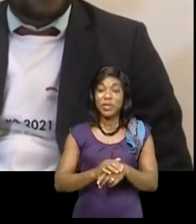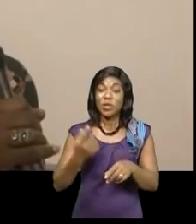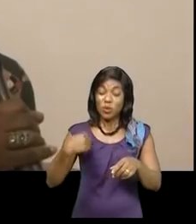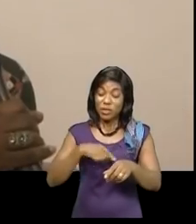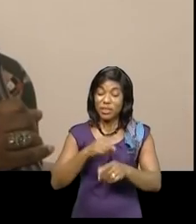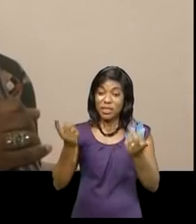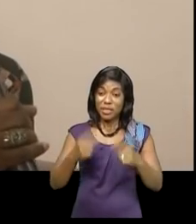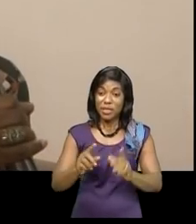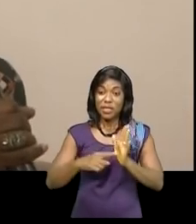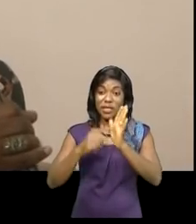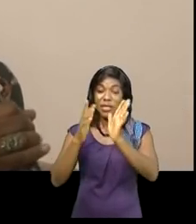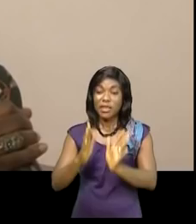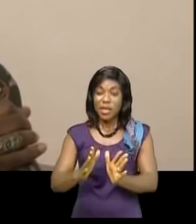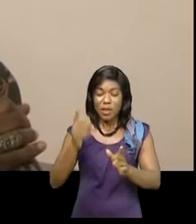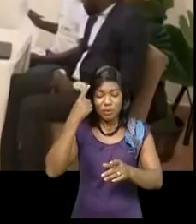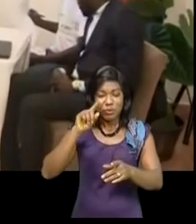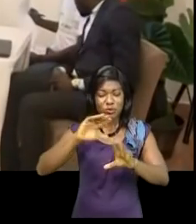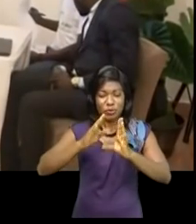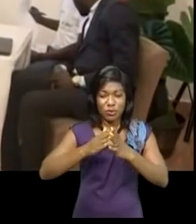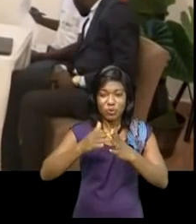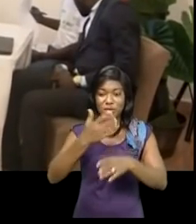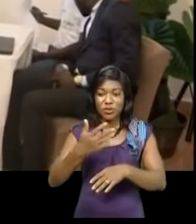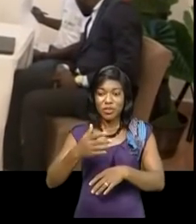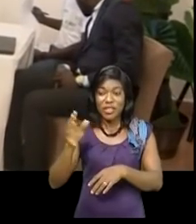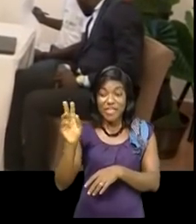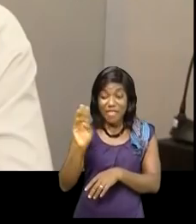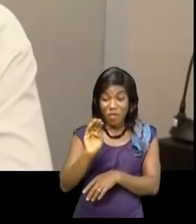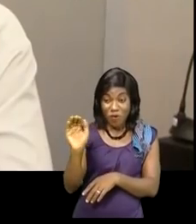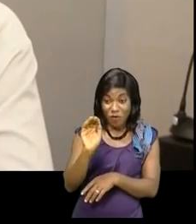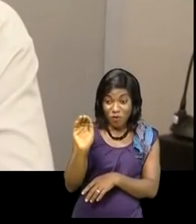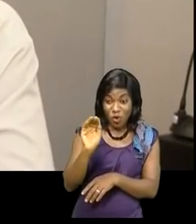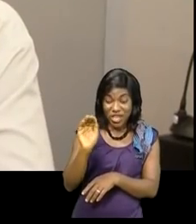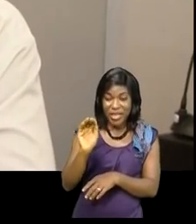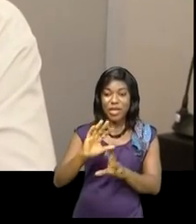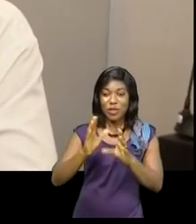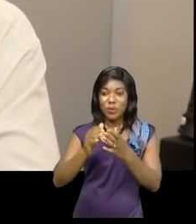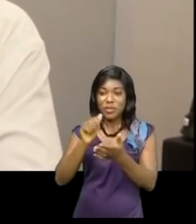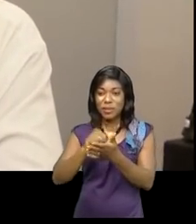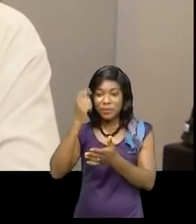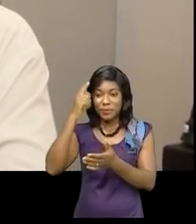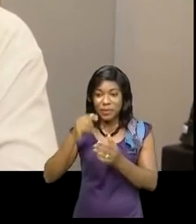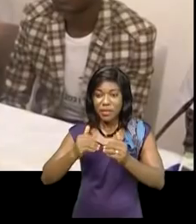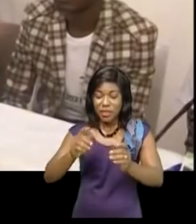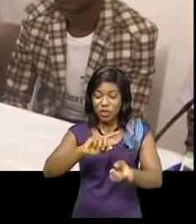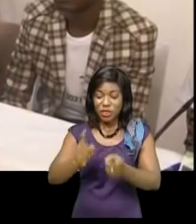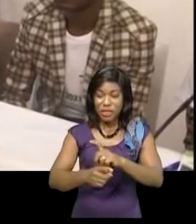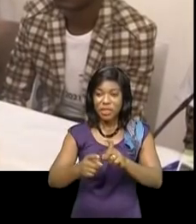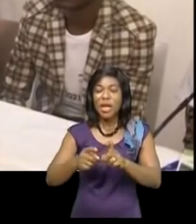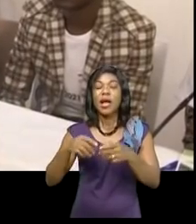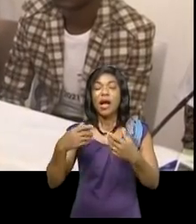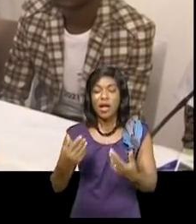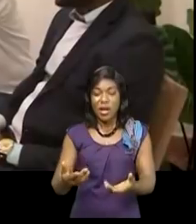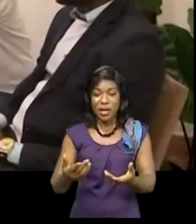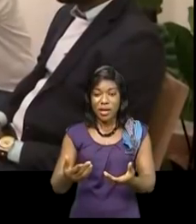pronostics concernant la biodiversité sont alarmants et font état d'un déclin global sans précédent. Pour changer ces tendances il est